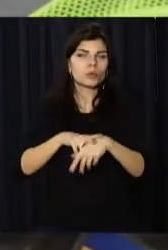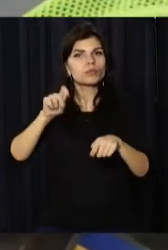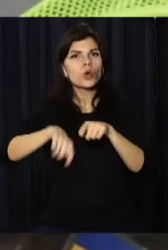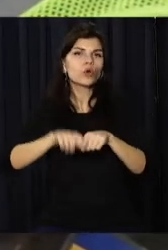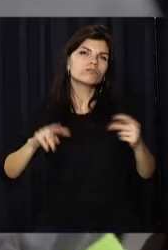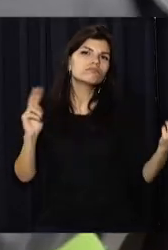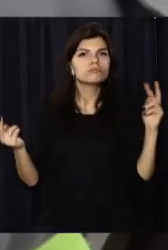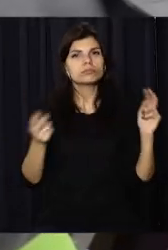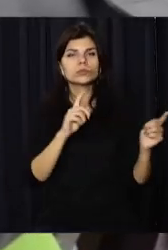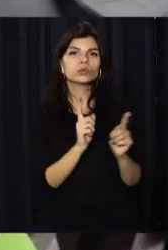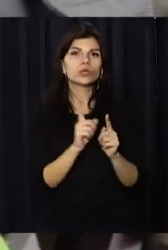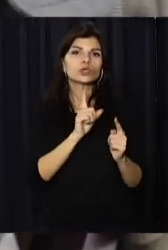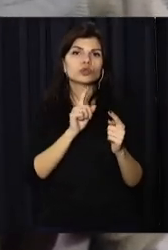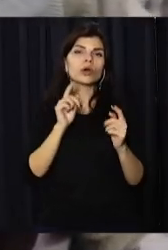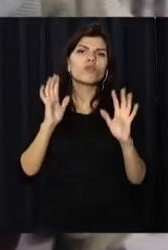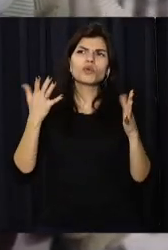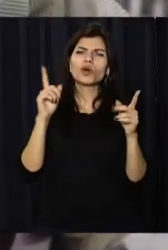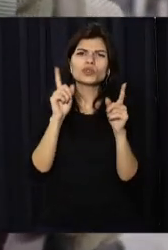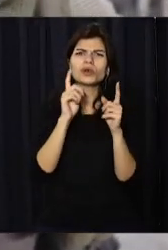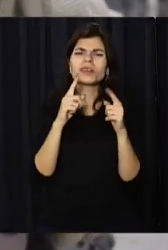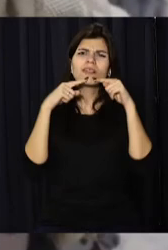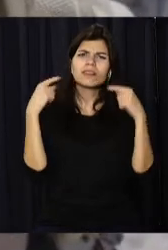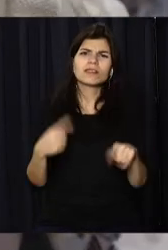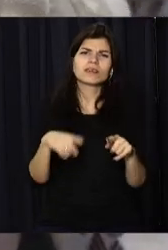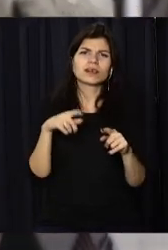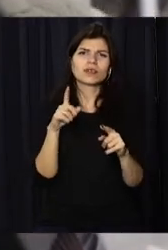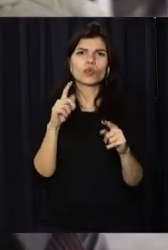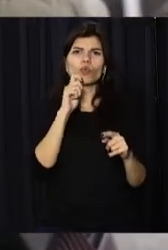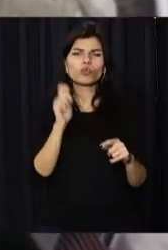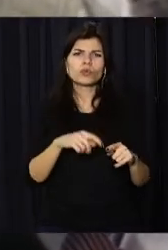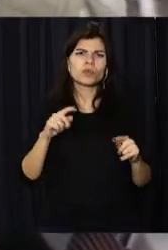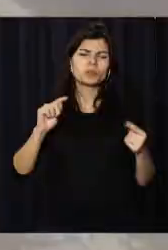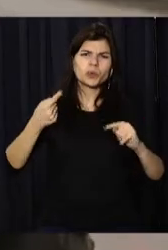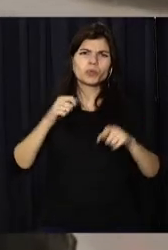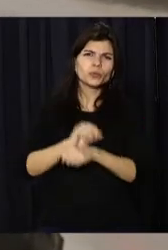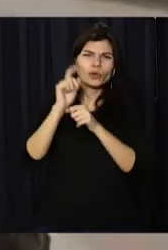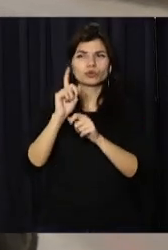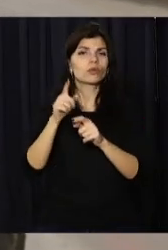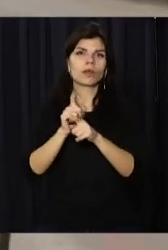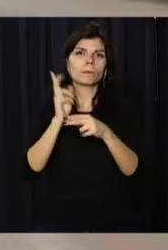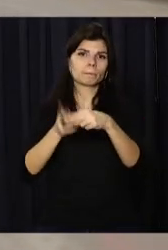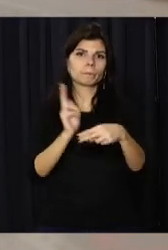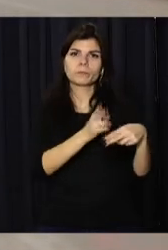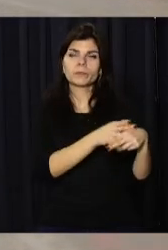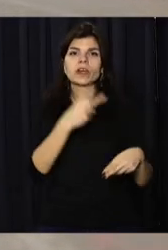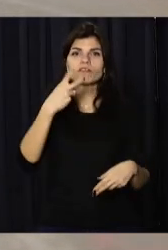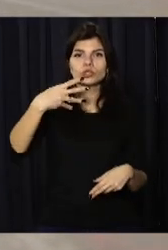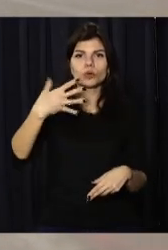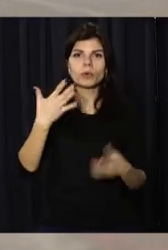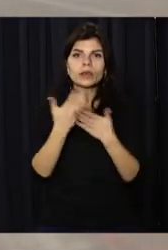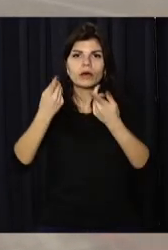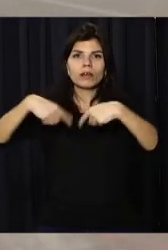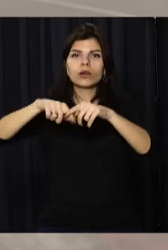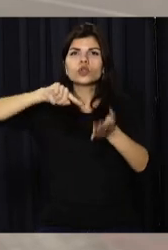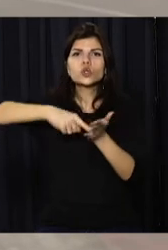органами, щоб протидіяти будь-яким спробам дестабілізувати ситуацію в країні. Зараз під охороною поліцейських 245 об